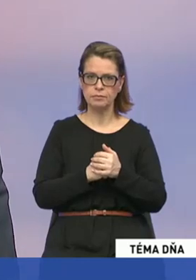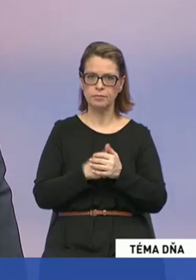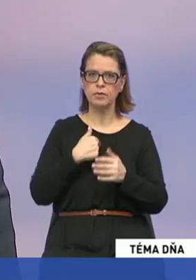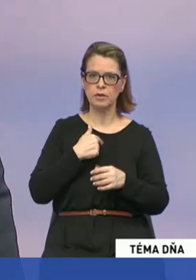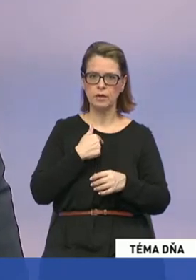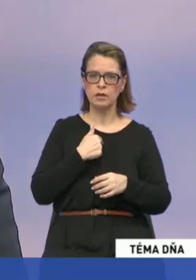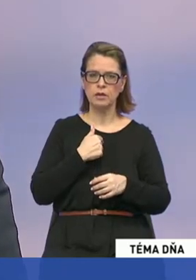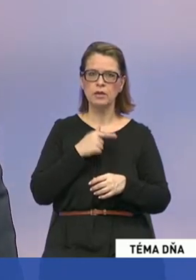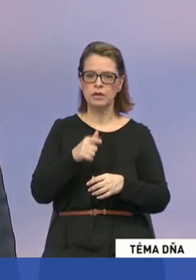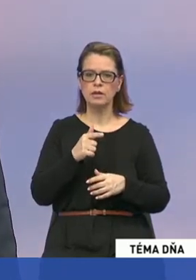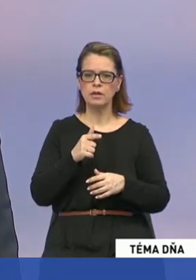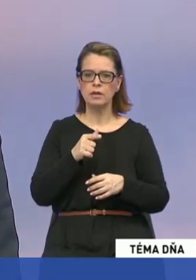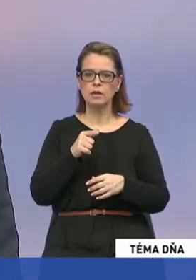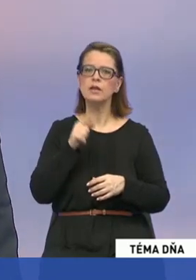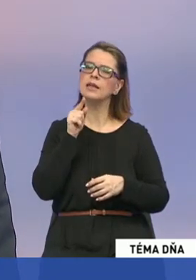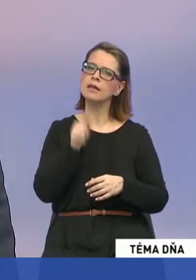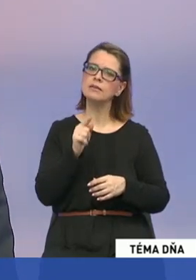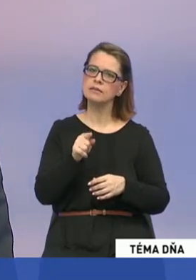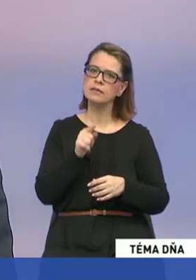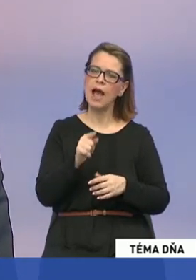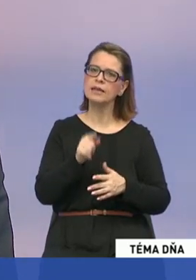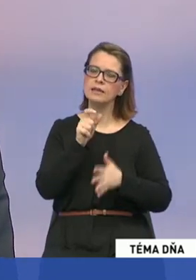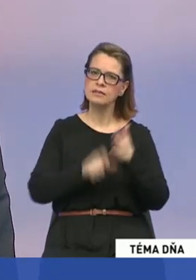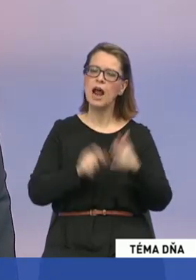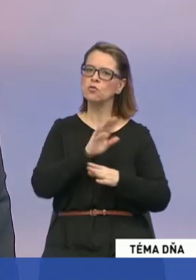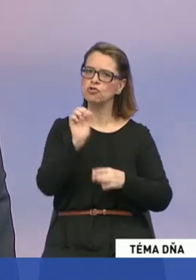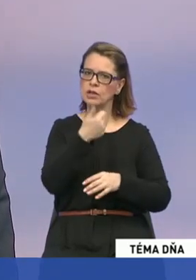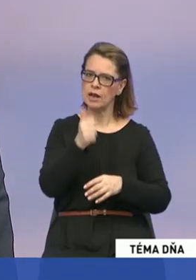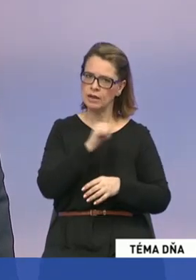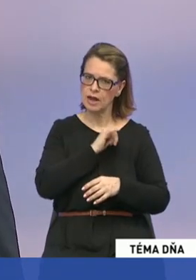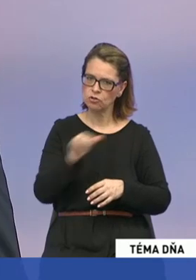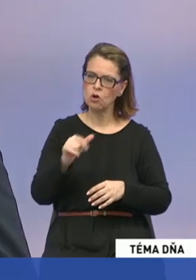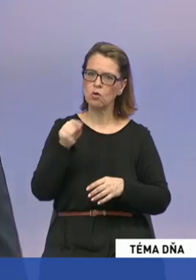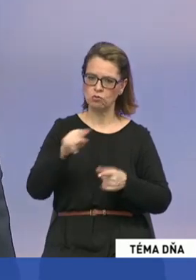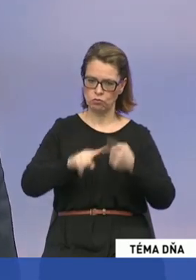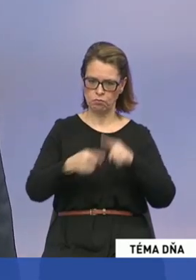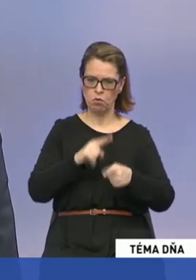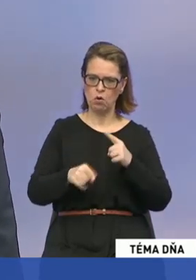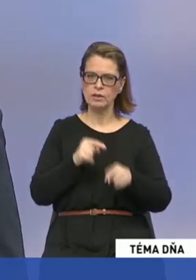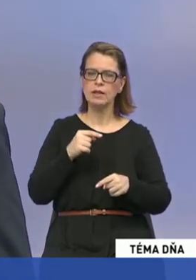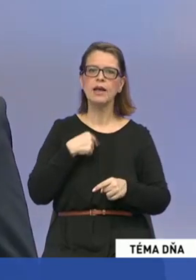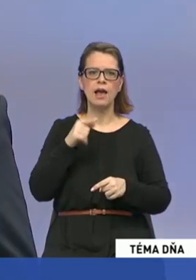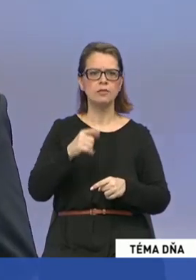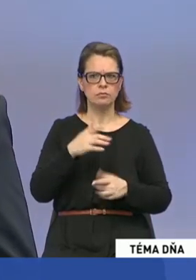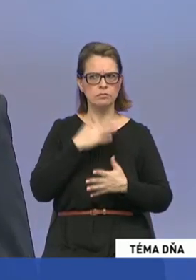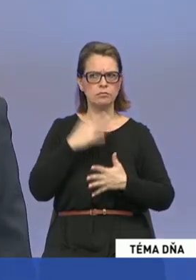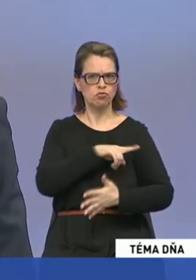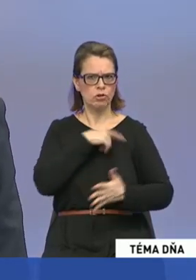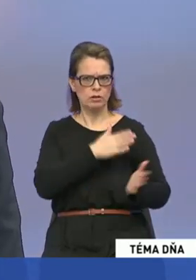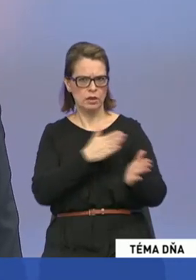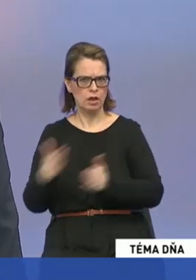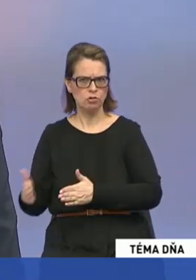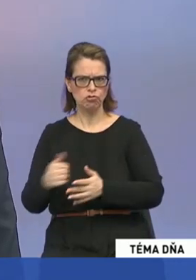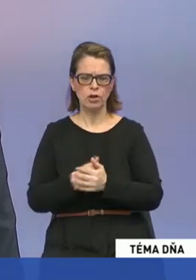z najstarších strán. Máme už 11 rokov. Na tej politickej scéne to naozaj znamená veľa a sme aj